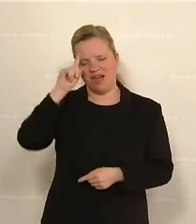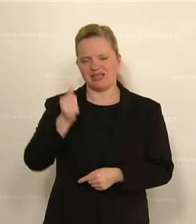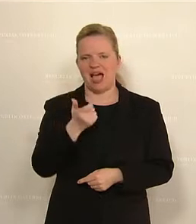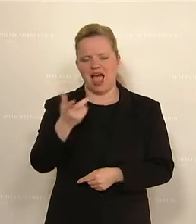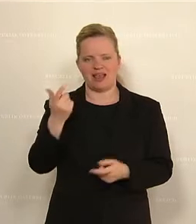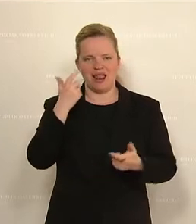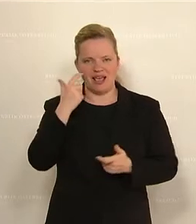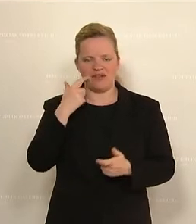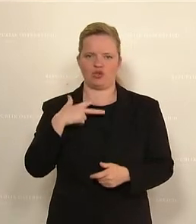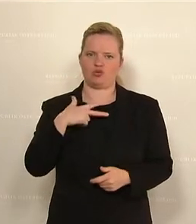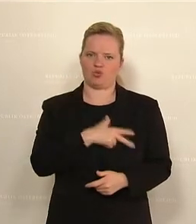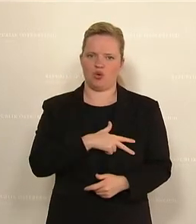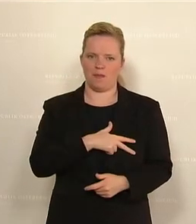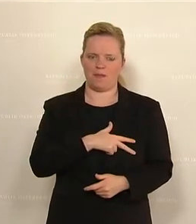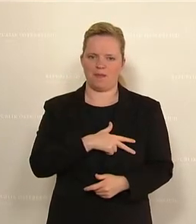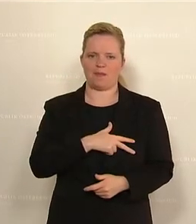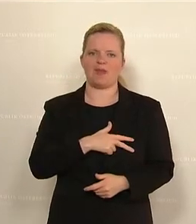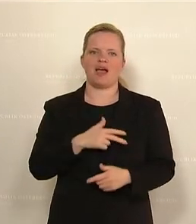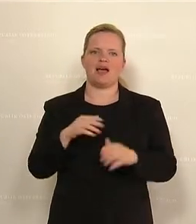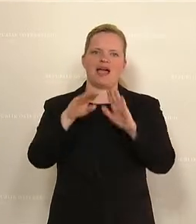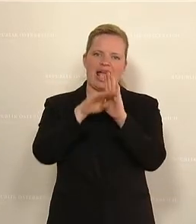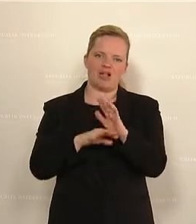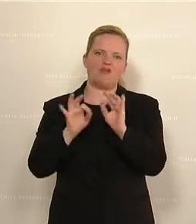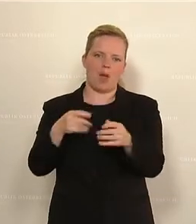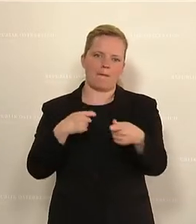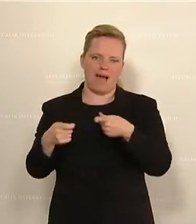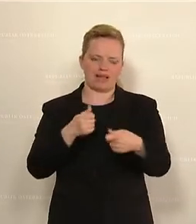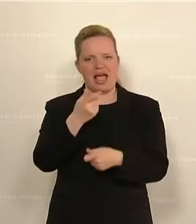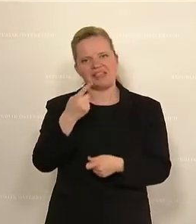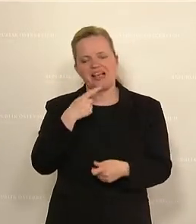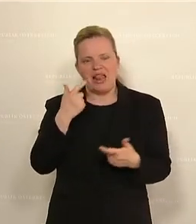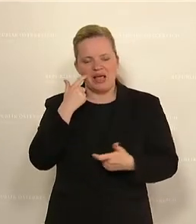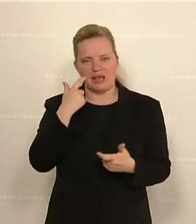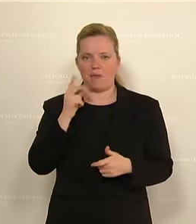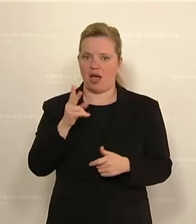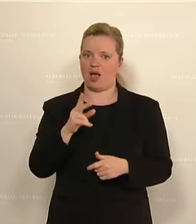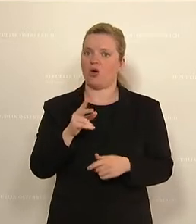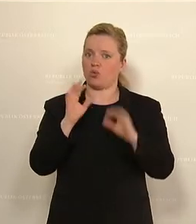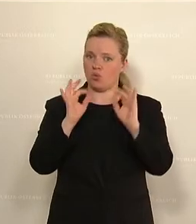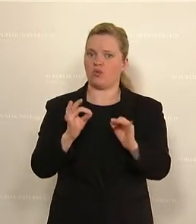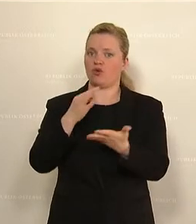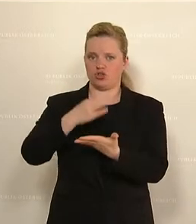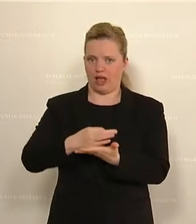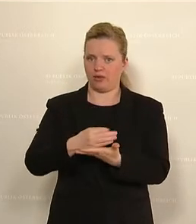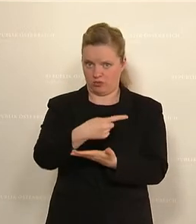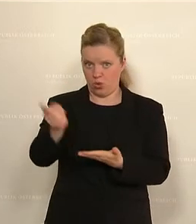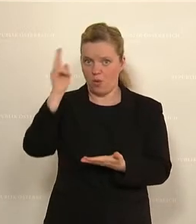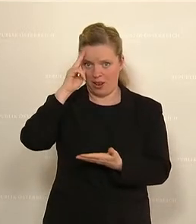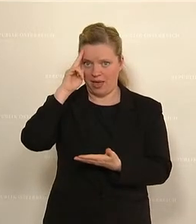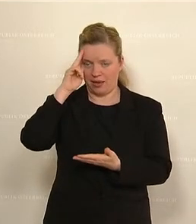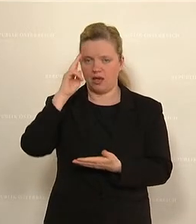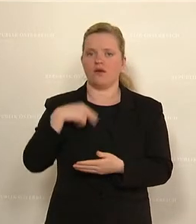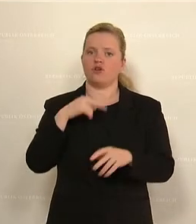Sozialdemokrat findet, es braucht Regeln für den Markt. Aber überlegen Sie sich, es wäre gut für unseren Standort, es wäre gut für die